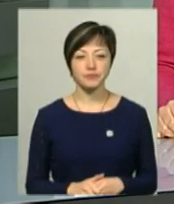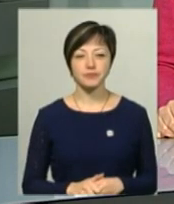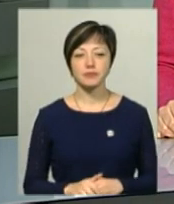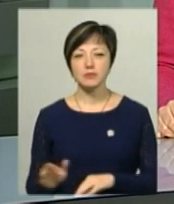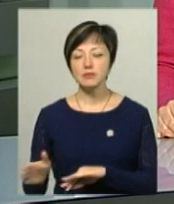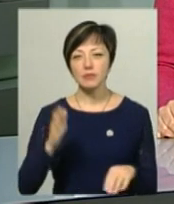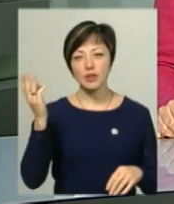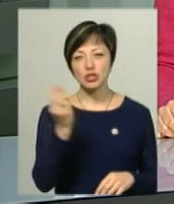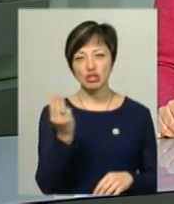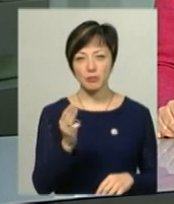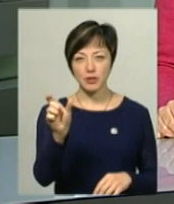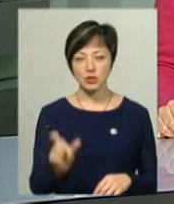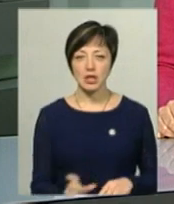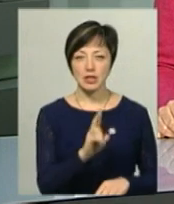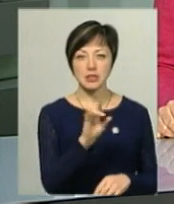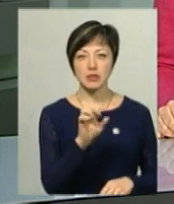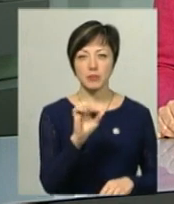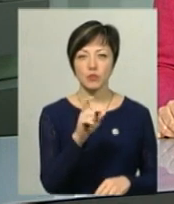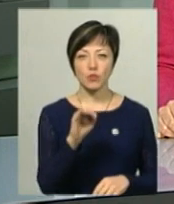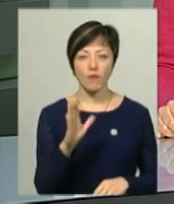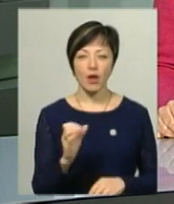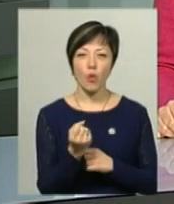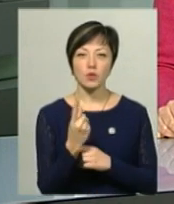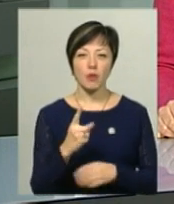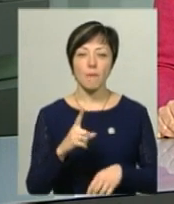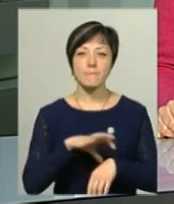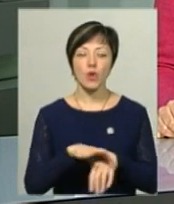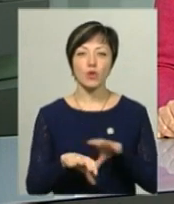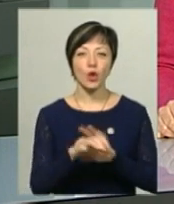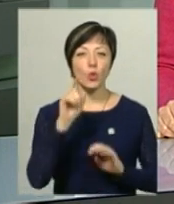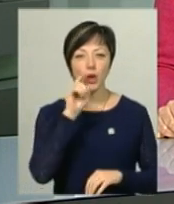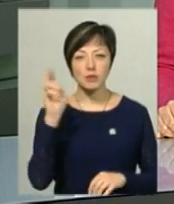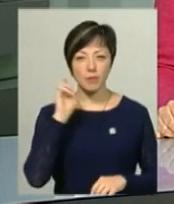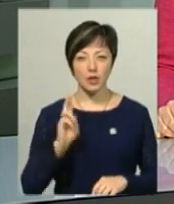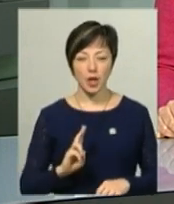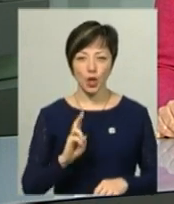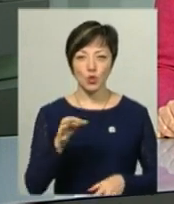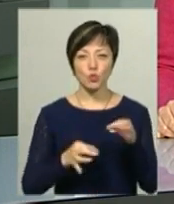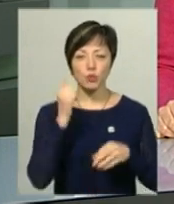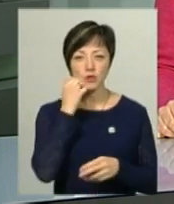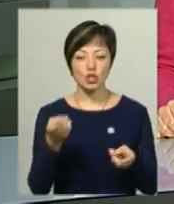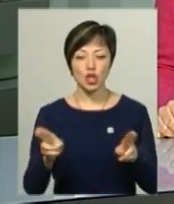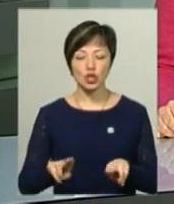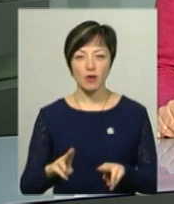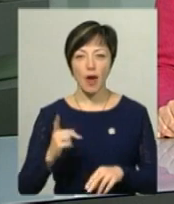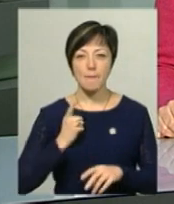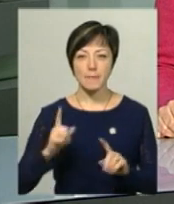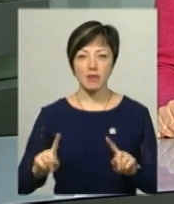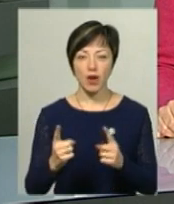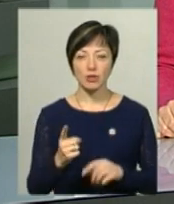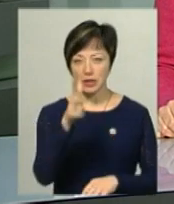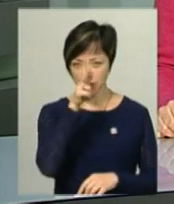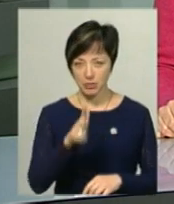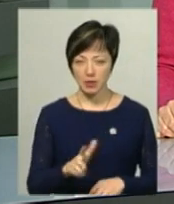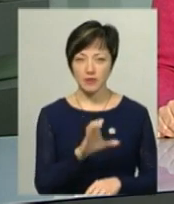Шепотівчанина Сергія Цибізова та 11-тьох полонених українських моряків Лефартовський суд Москви лишив під вартою ще на три місяці. У